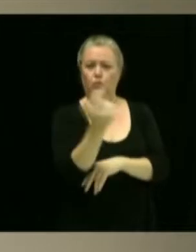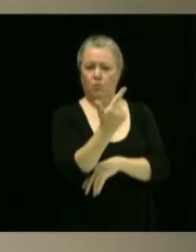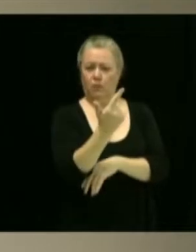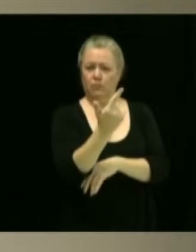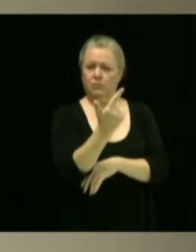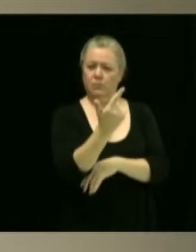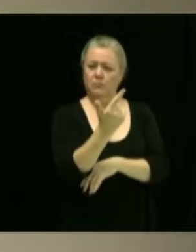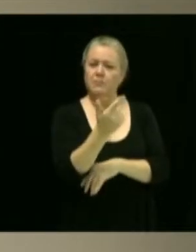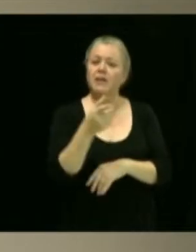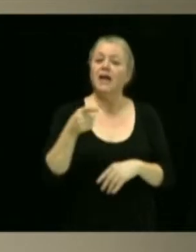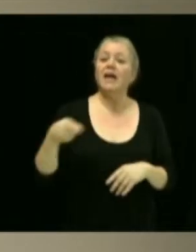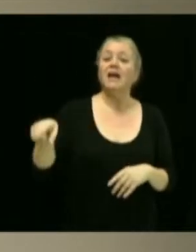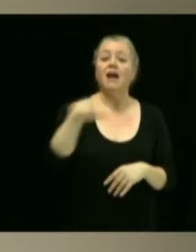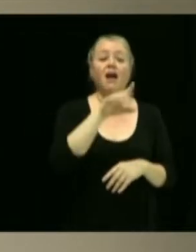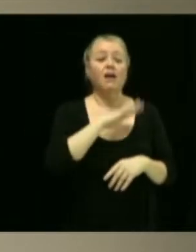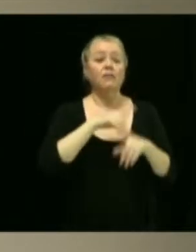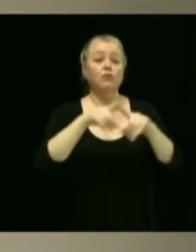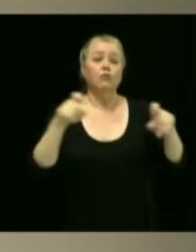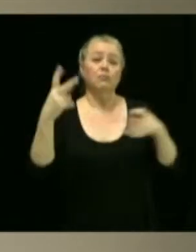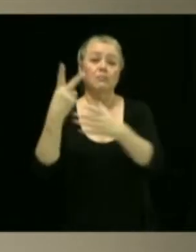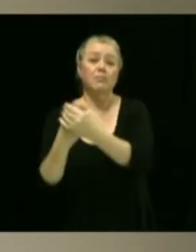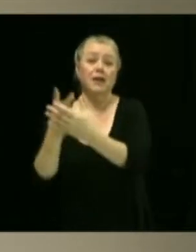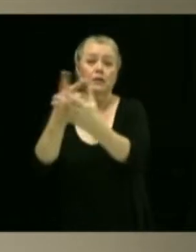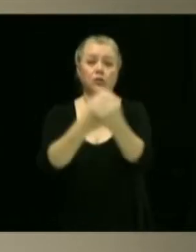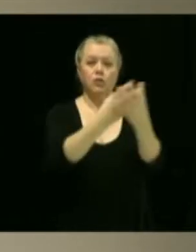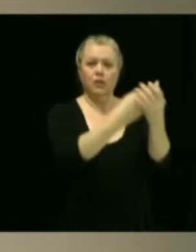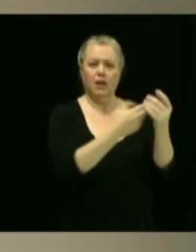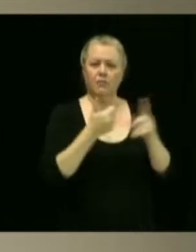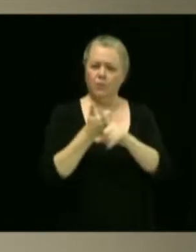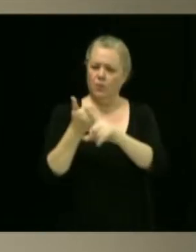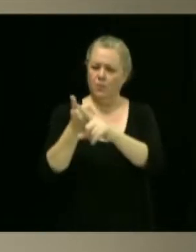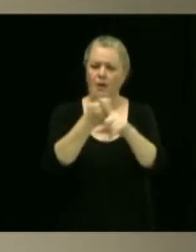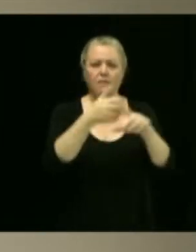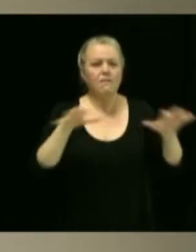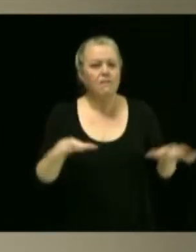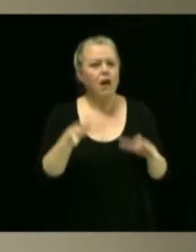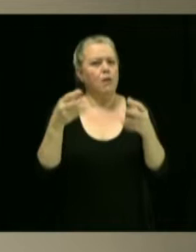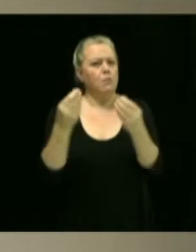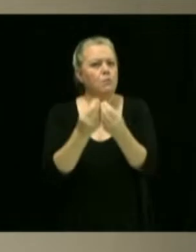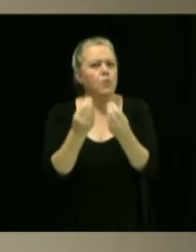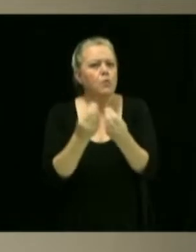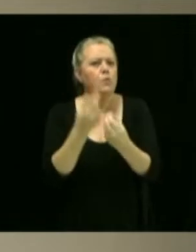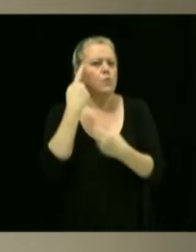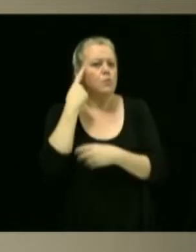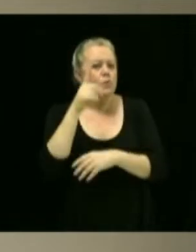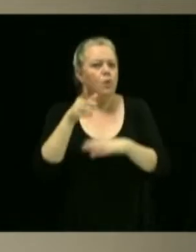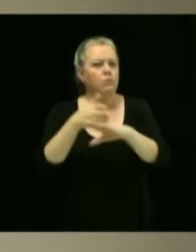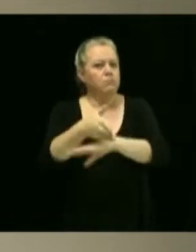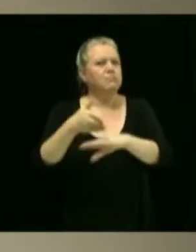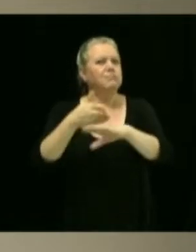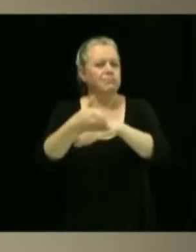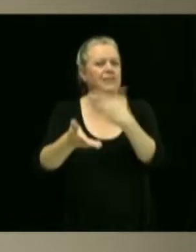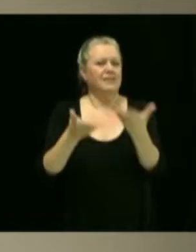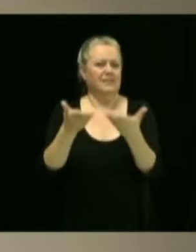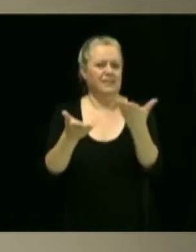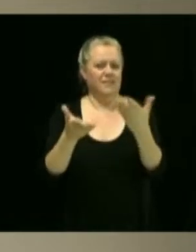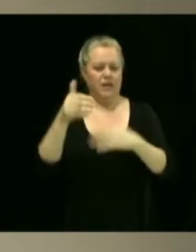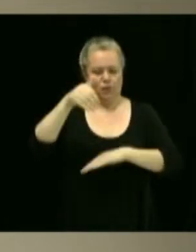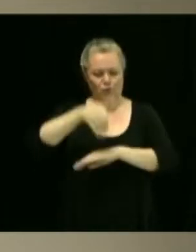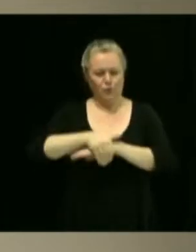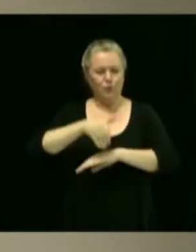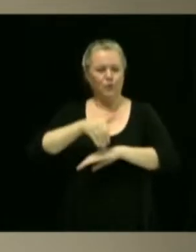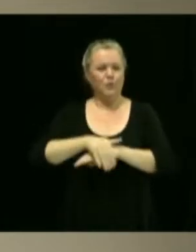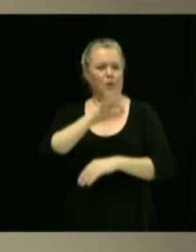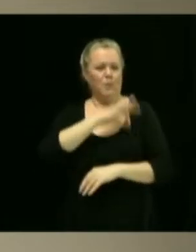la contribution des partenaires du milieu pour l'accessibilité des services sur notre territoire, nous procédons ce soir à la 15e remise